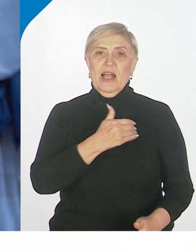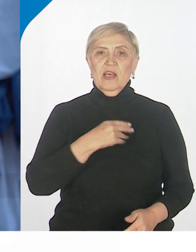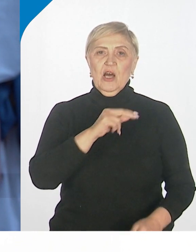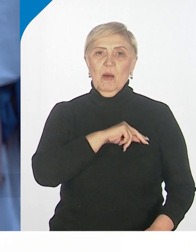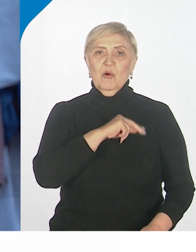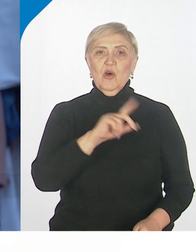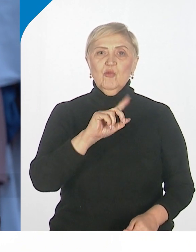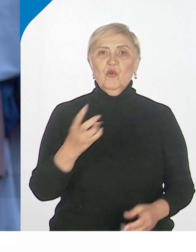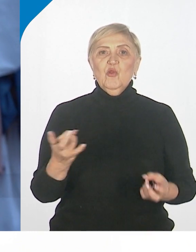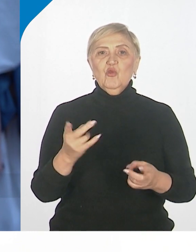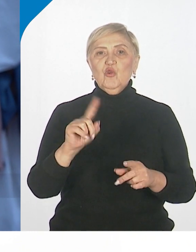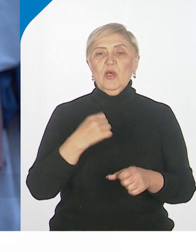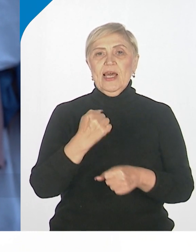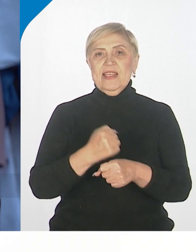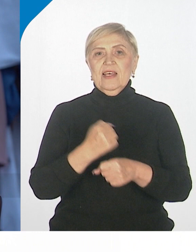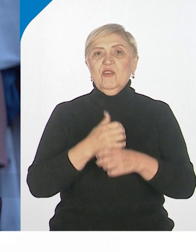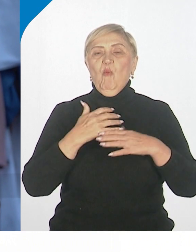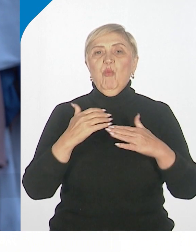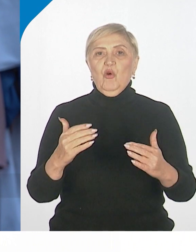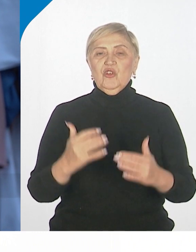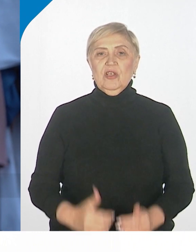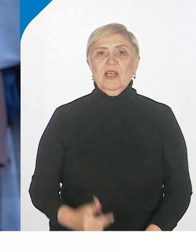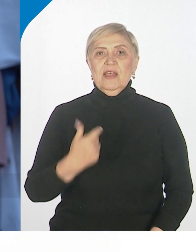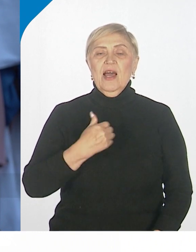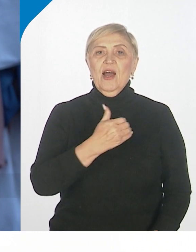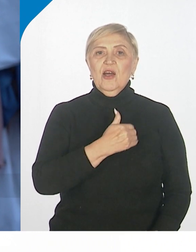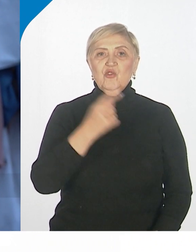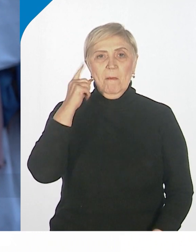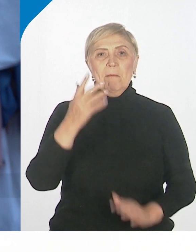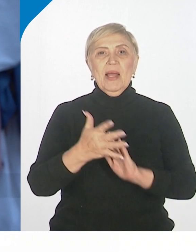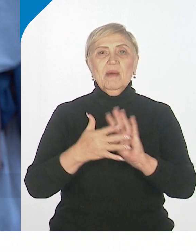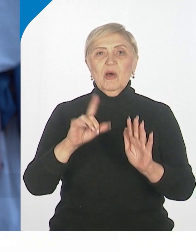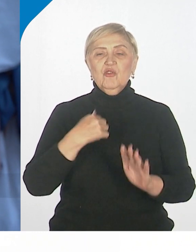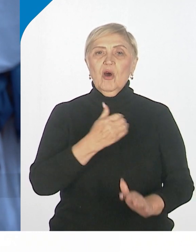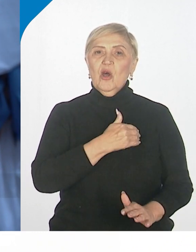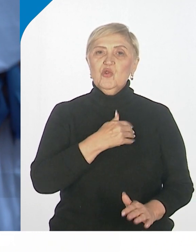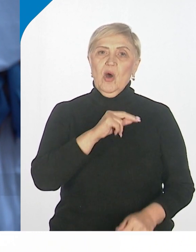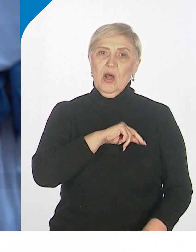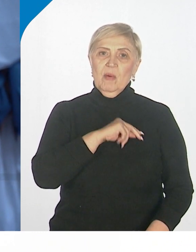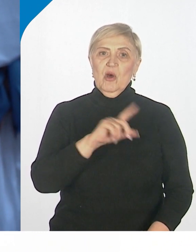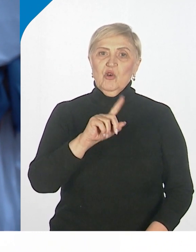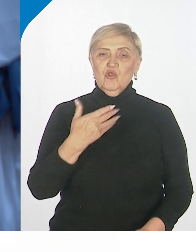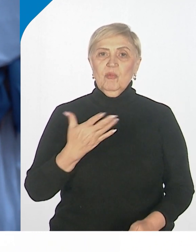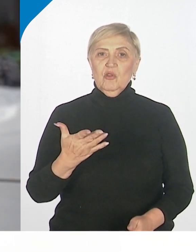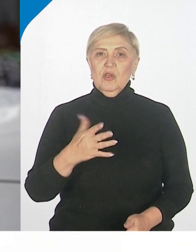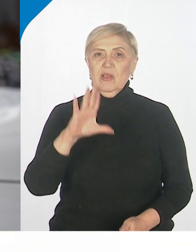делать, надо. Потому что я понимаю, что я хочу, я хочу работать, чтобы потом их одевать.